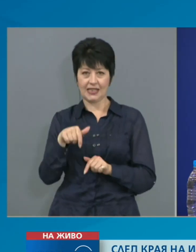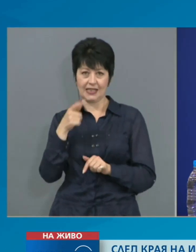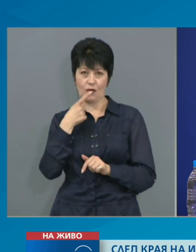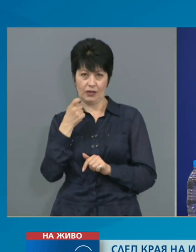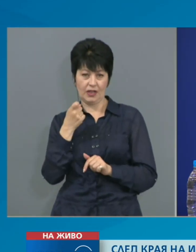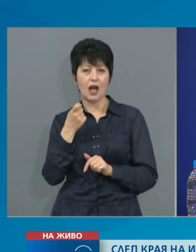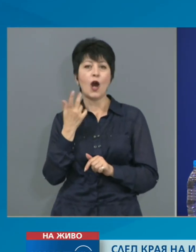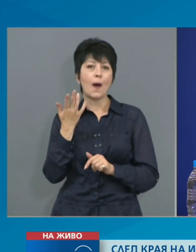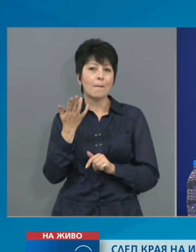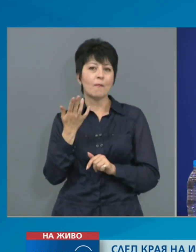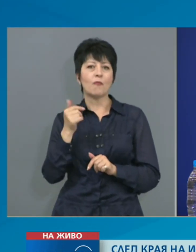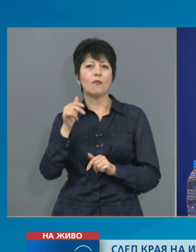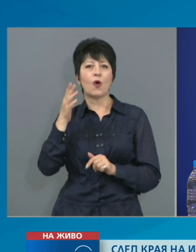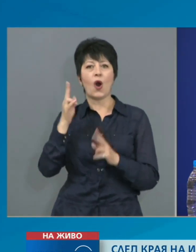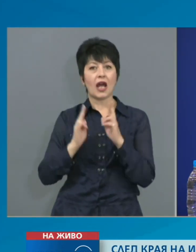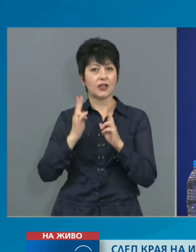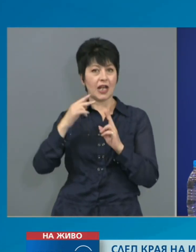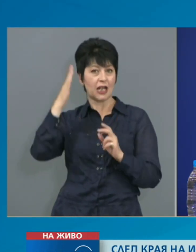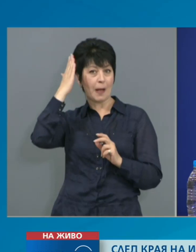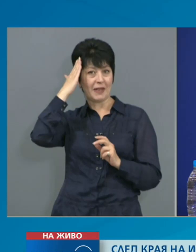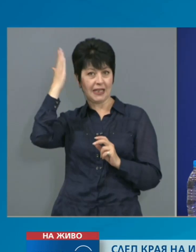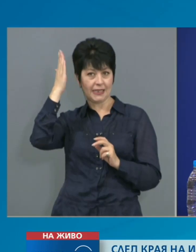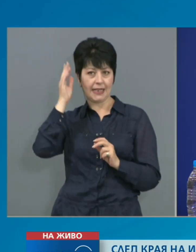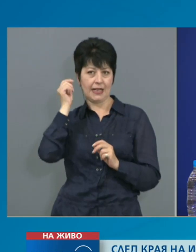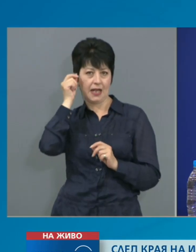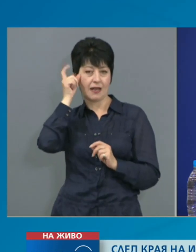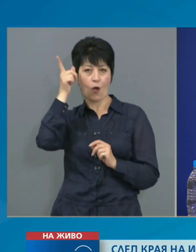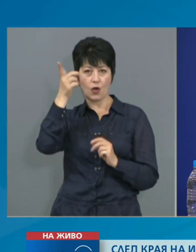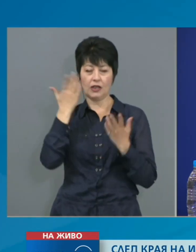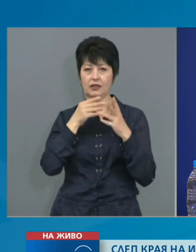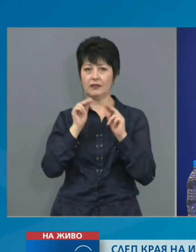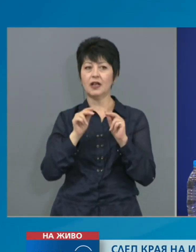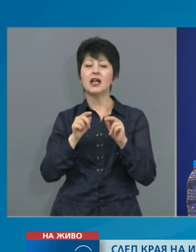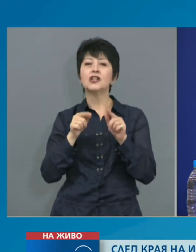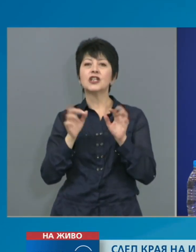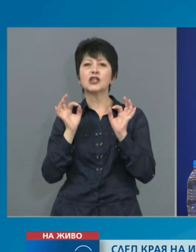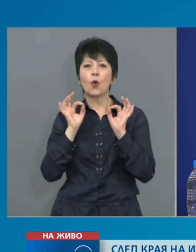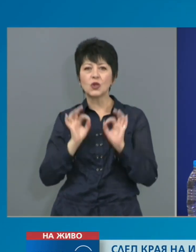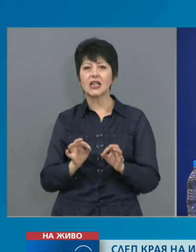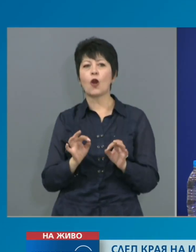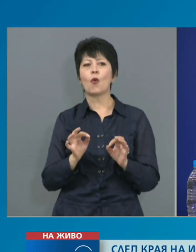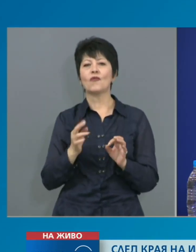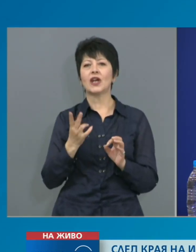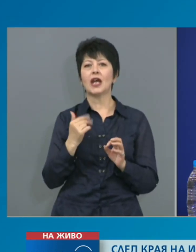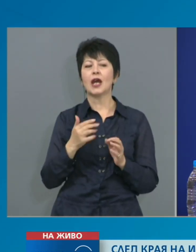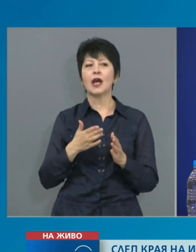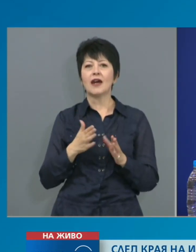на Министъра на образованието и науката може да се установи след началото на учебната 2020